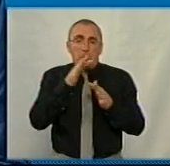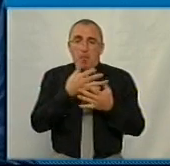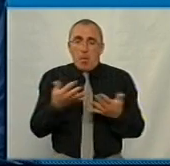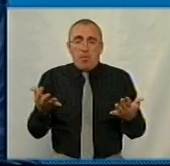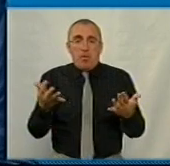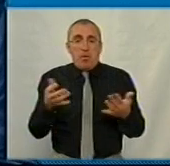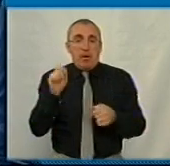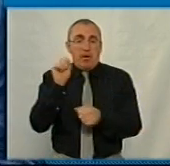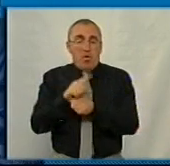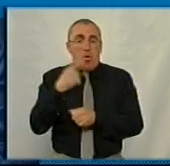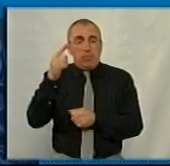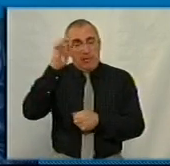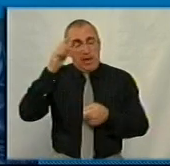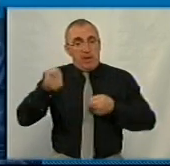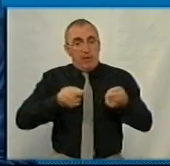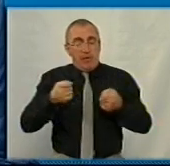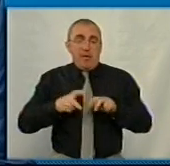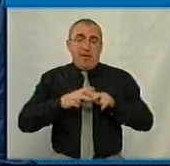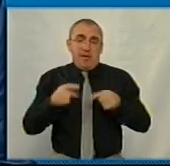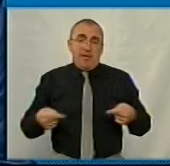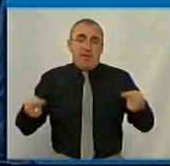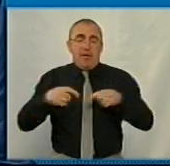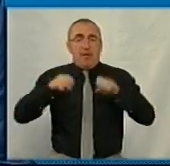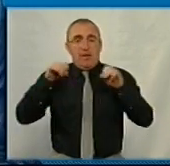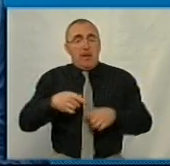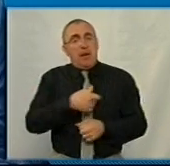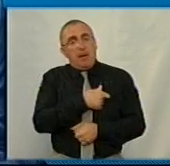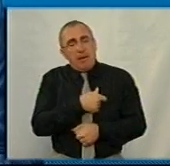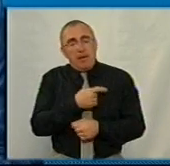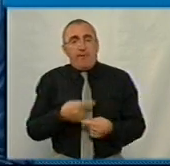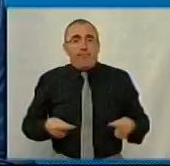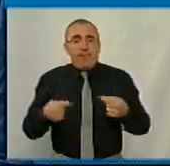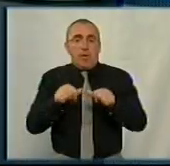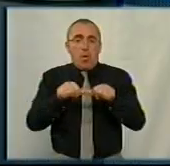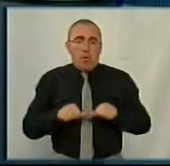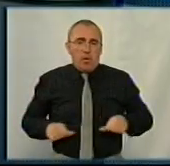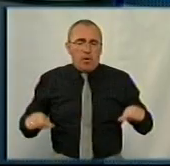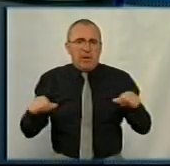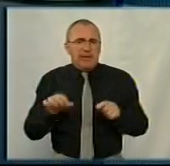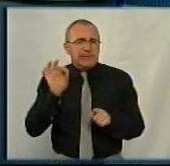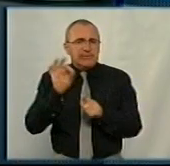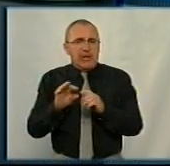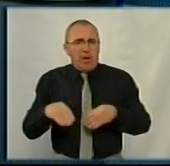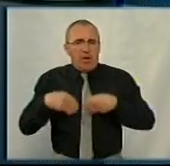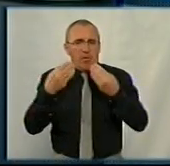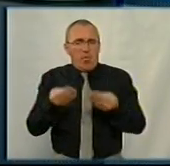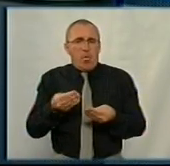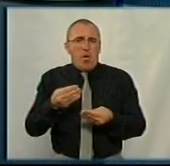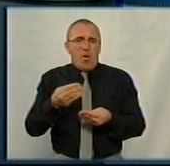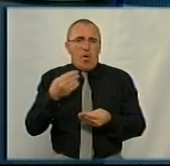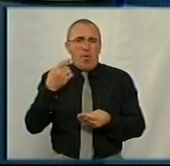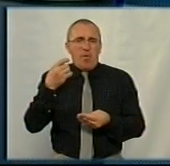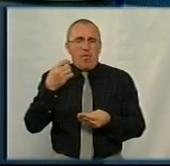як розпередженням голови обласної адміністрації, так і, відповідно, рішенням депутатів і відповідних комісій. Цільові видатки – це вже на комуналку,